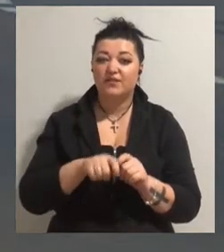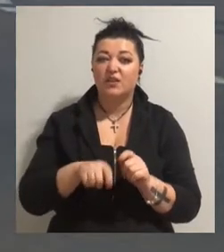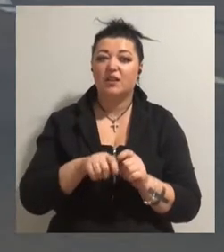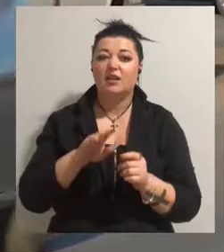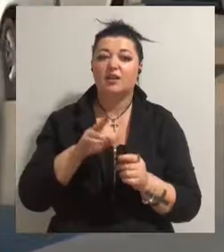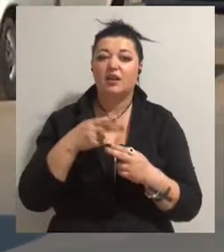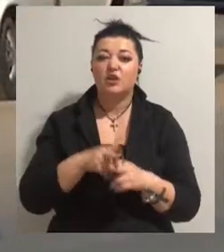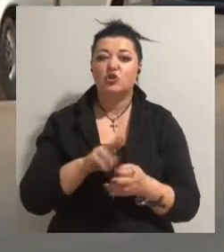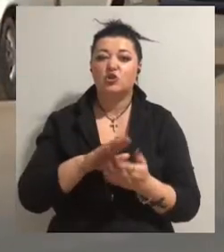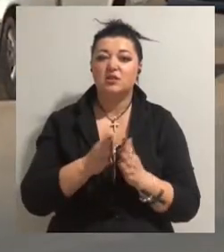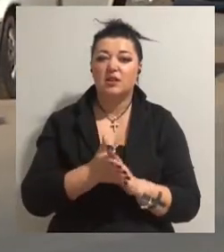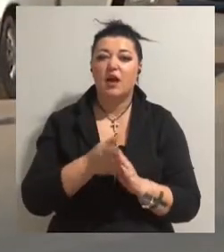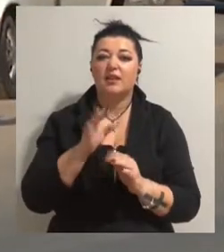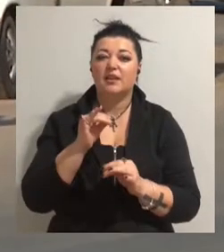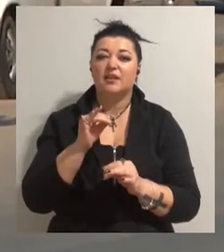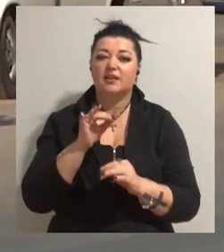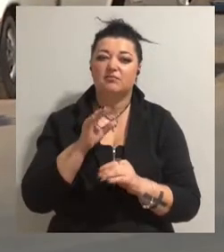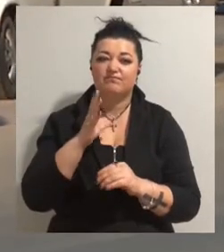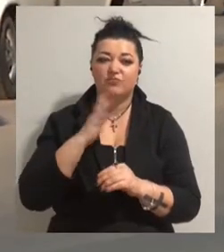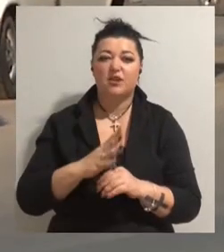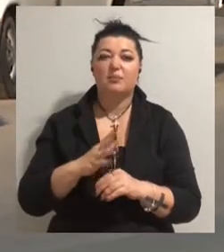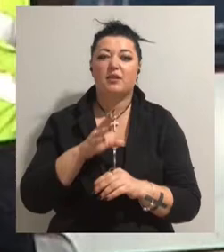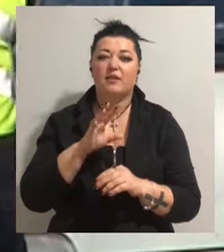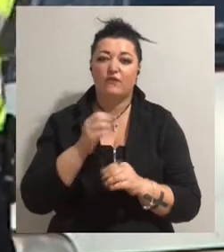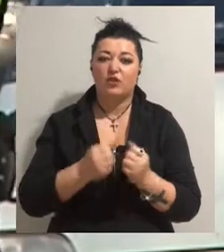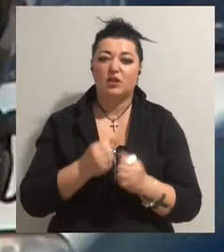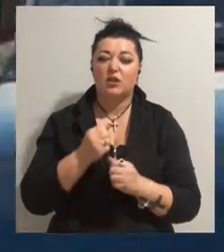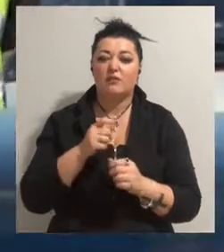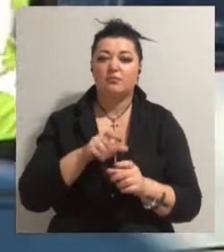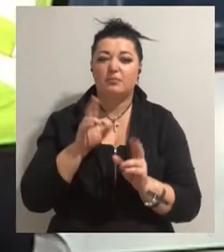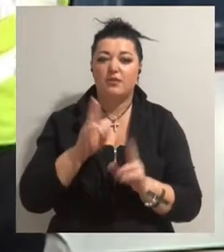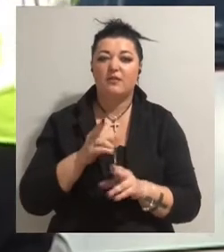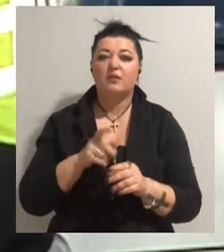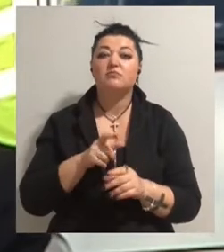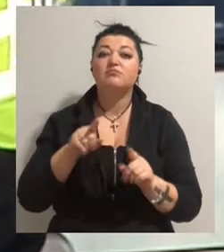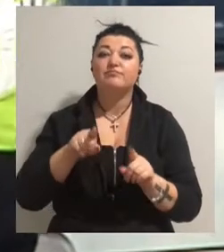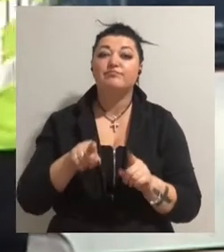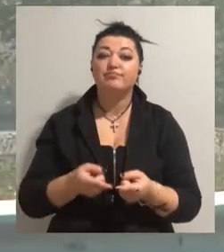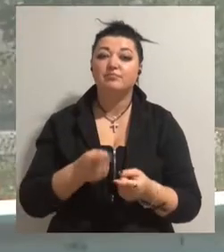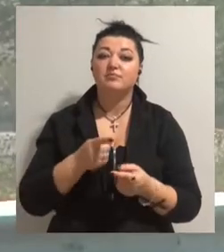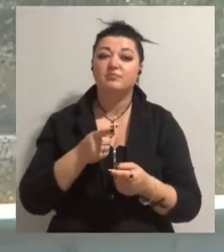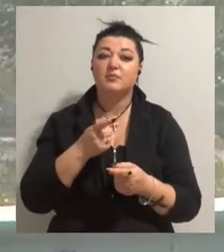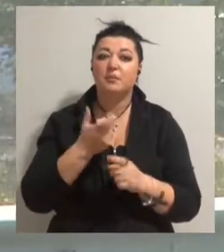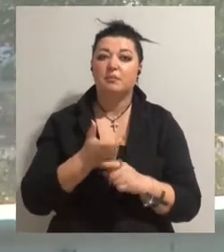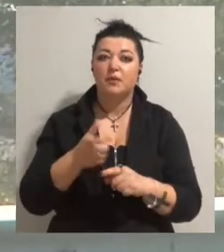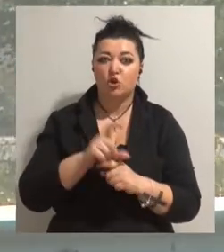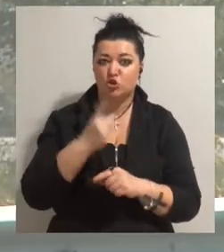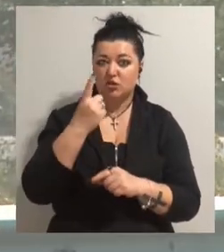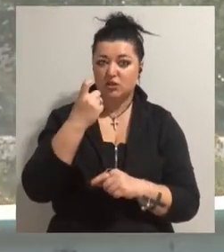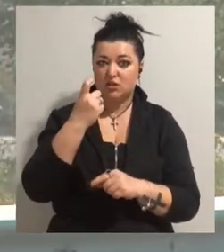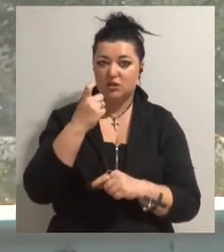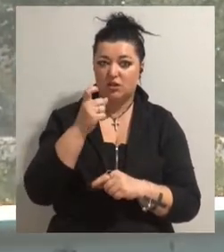дотримання водіями правил дорожнього руху. За тиждень мобільна група правоохоронців зафіксувала більше ста правопорушень.